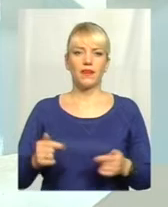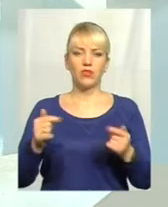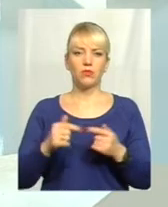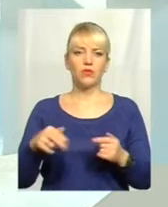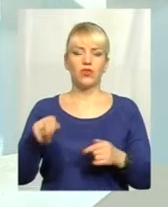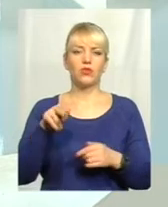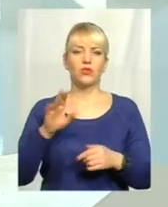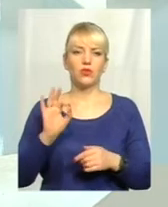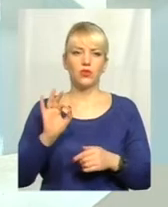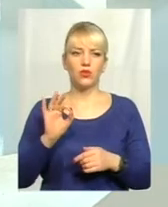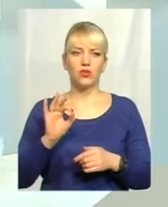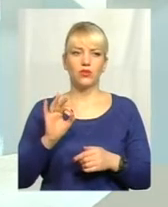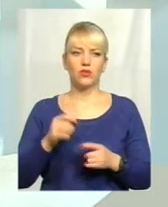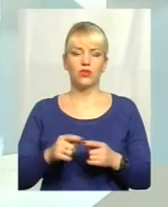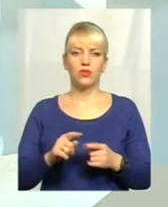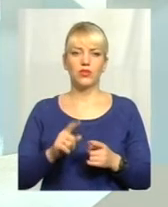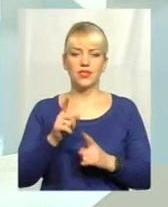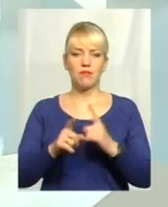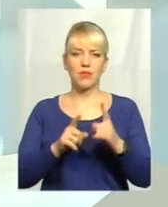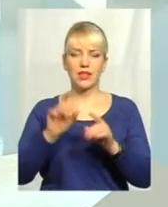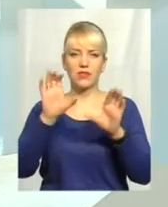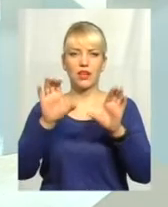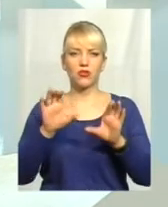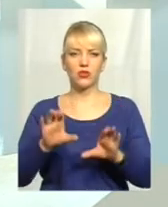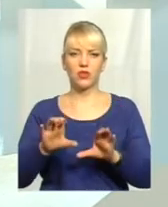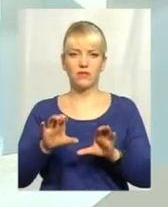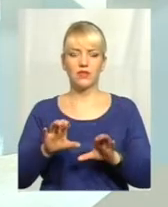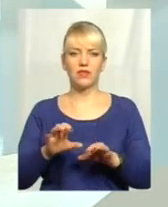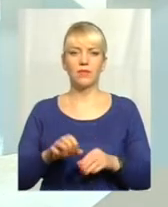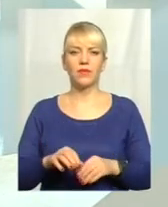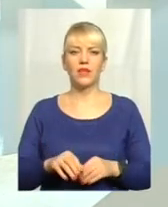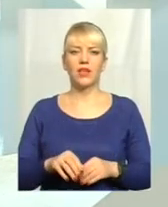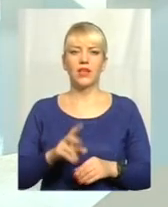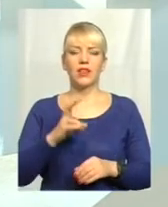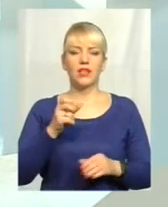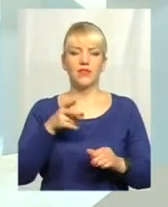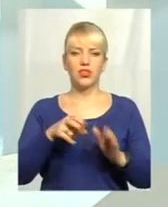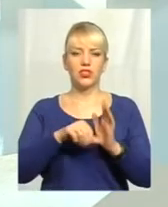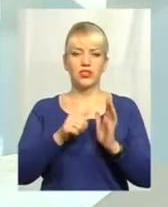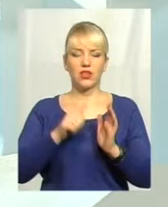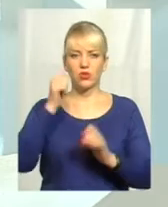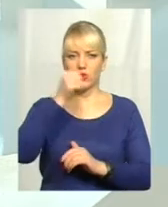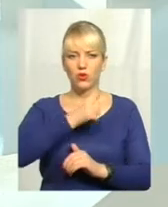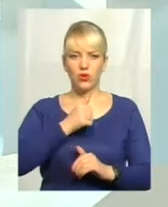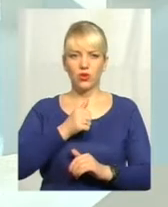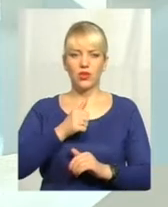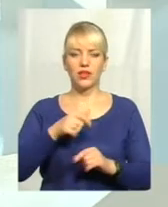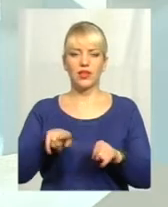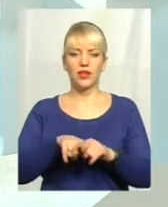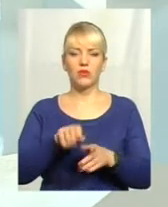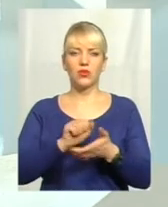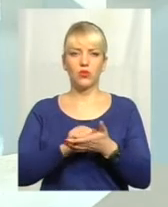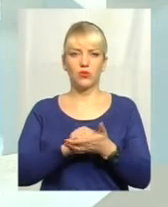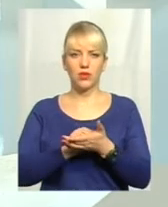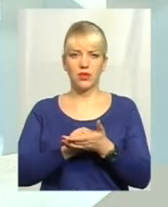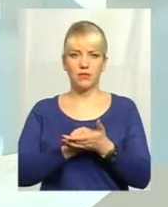змін до чинного законодавства, фактично, з листопада 2016 року вже такими документами, тобто,